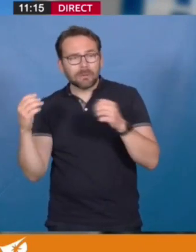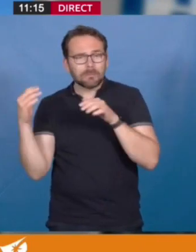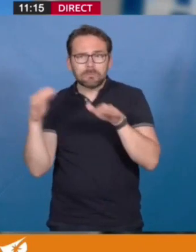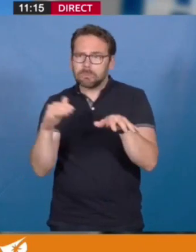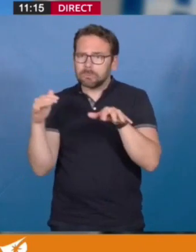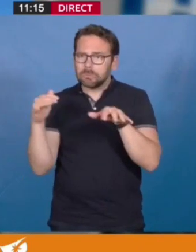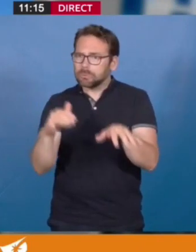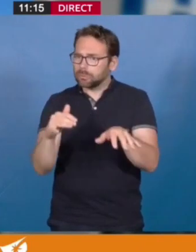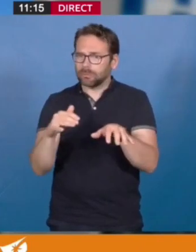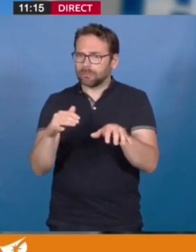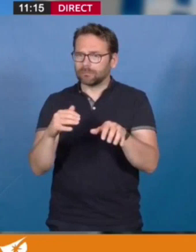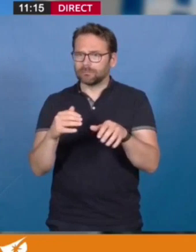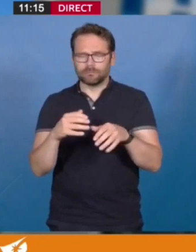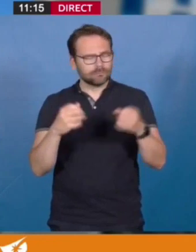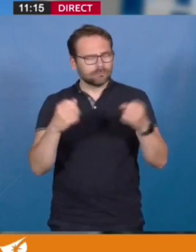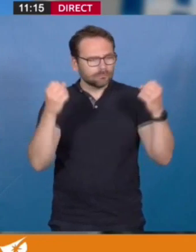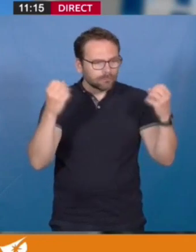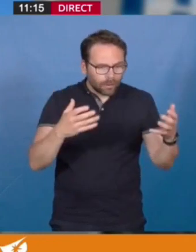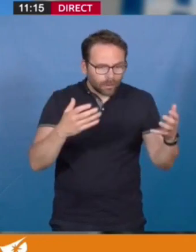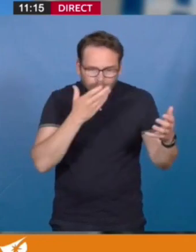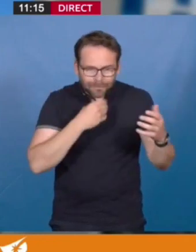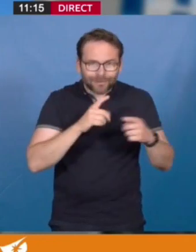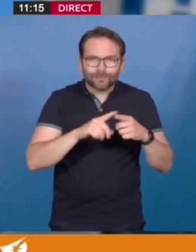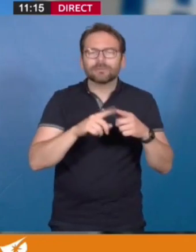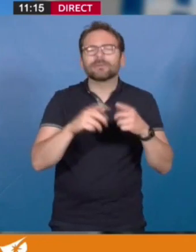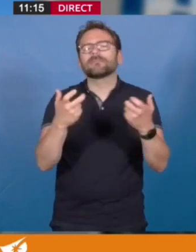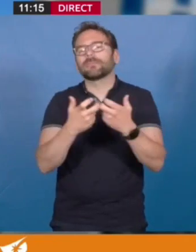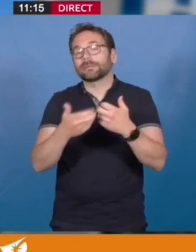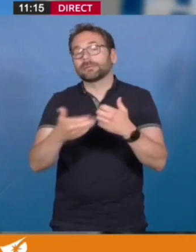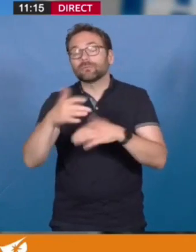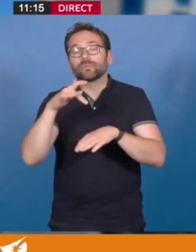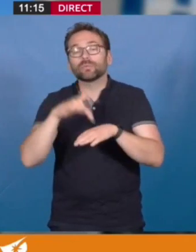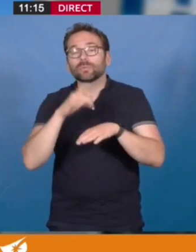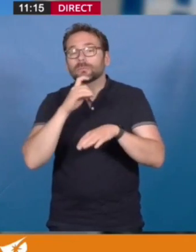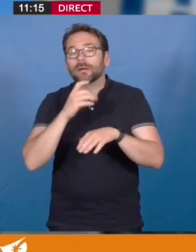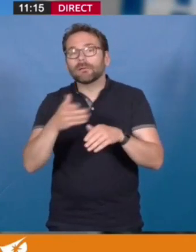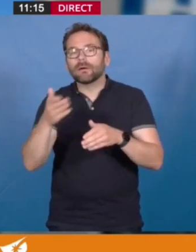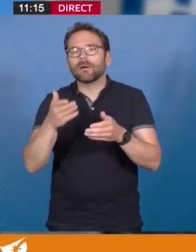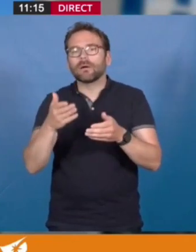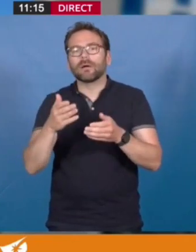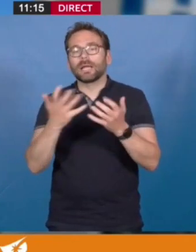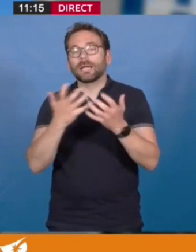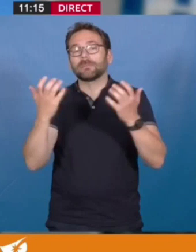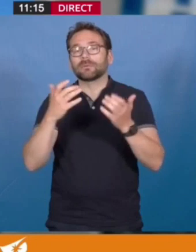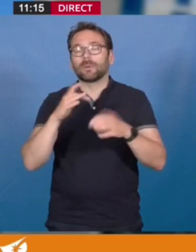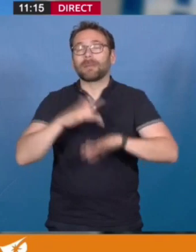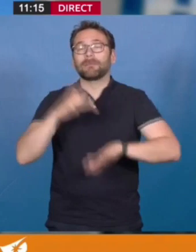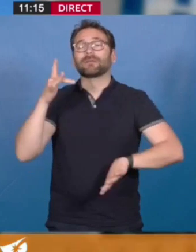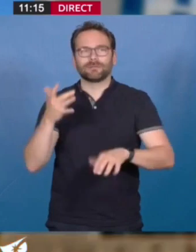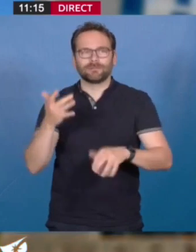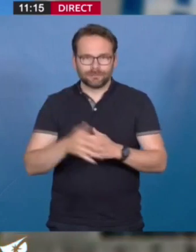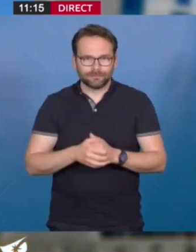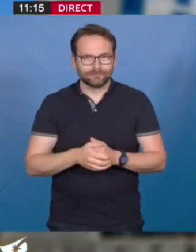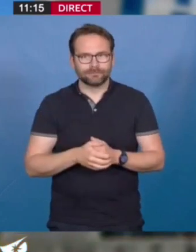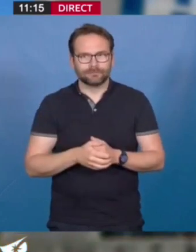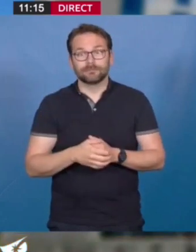Nous réalisons de belles choses. Allez voir, pour ceux qui ne l'ont pas encore fait, l'exposition Hypersensible. Nous